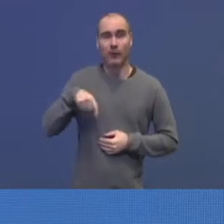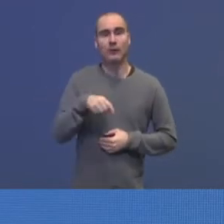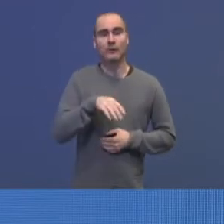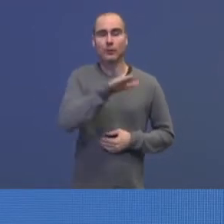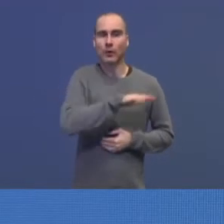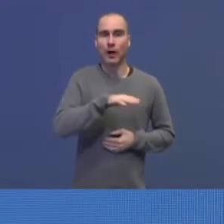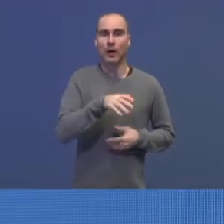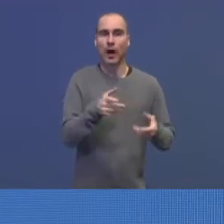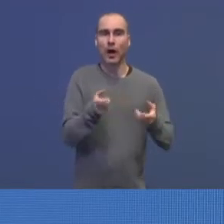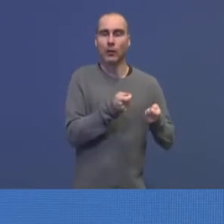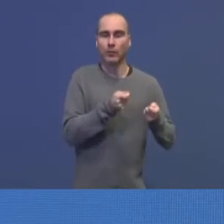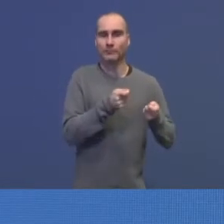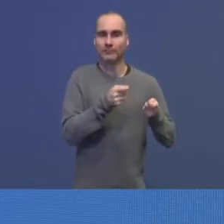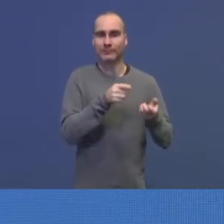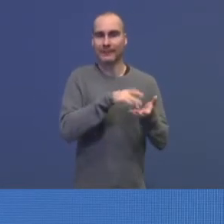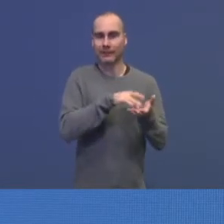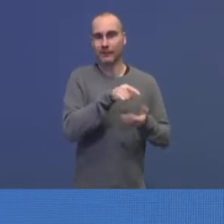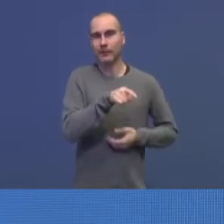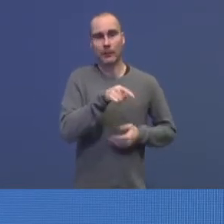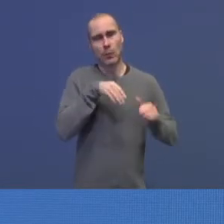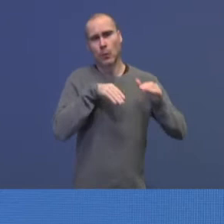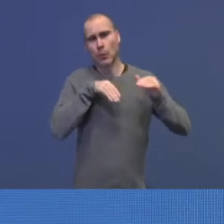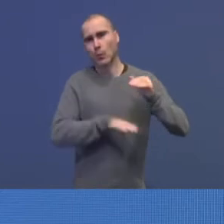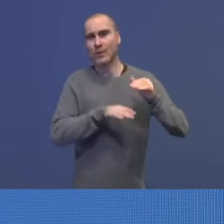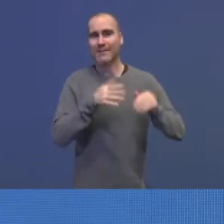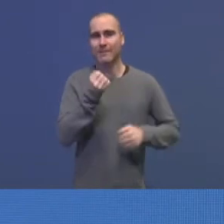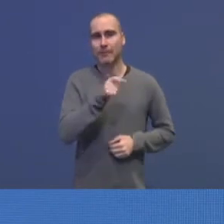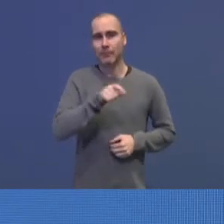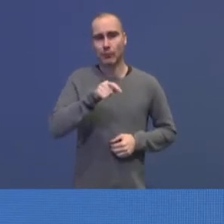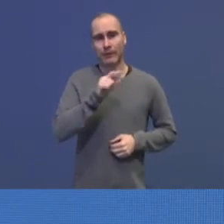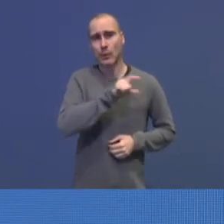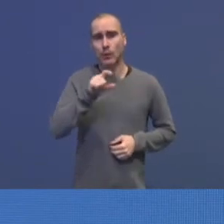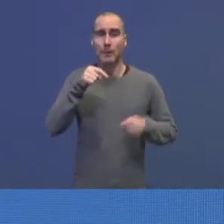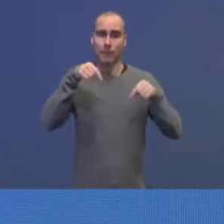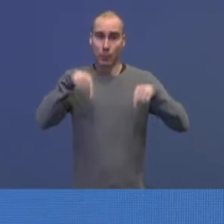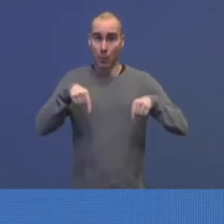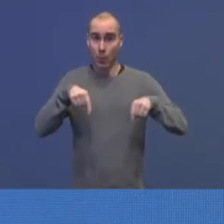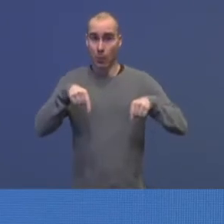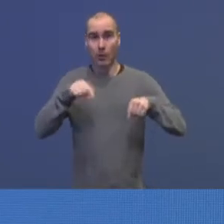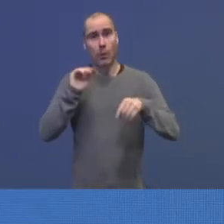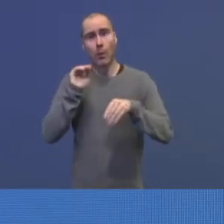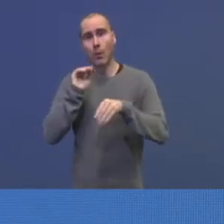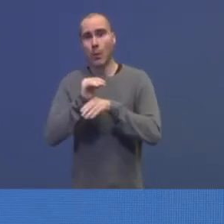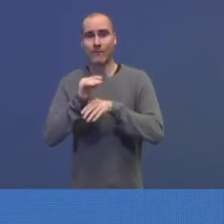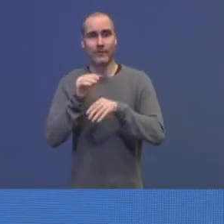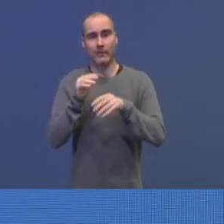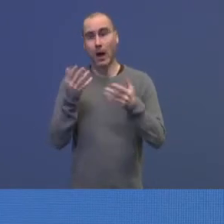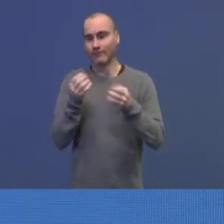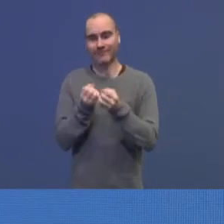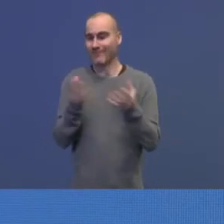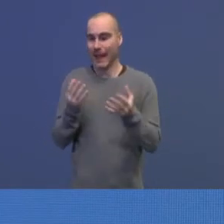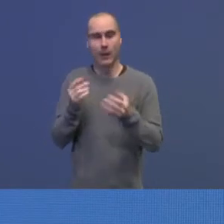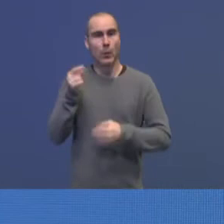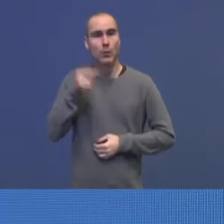Ankomstsenter et sted hvor det kom under 50 personer i uka, mens det nå kommer flere hundre om dagen. Så her har